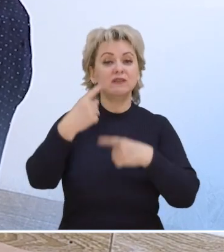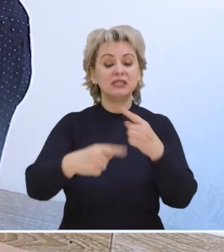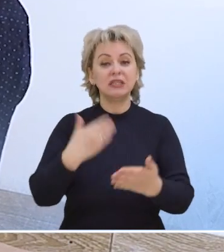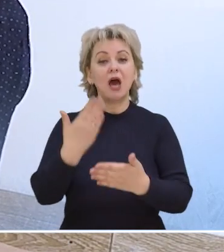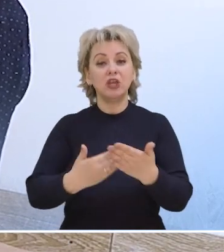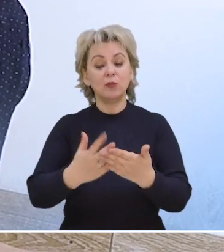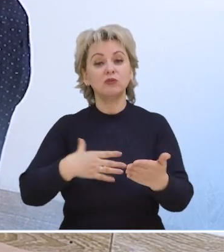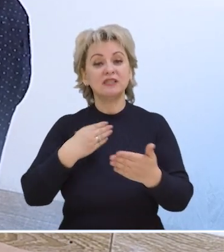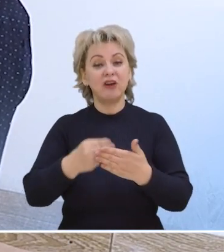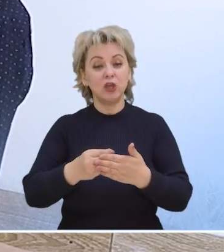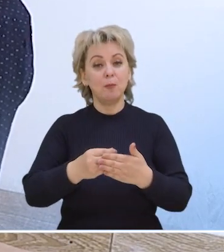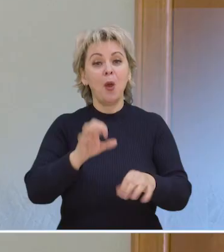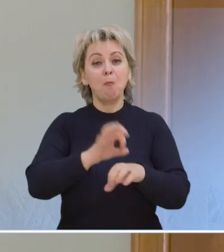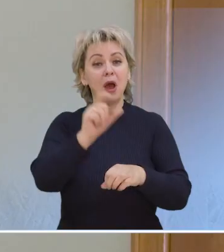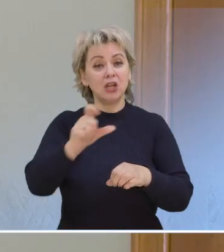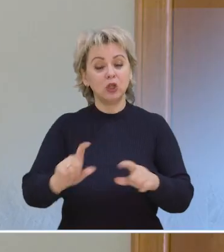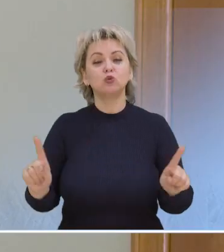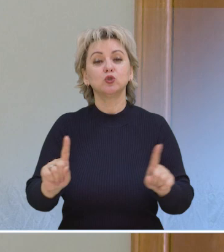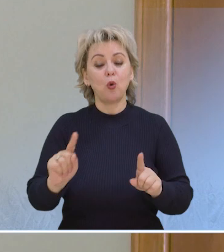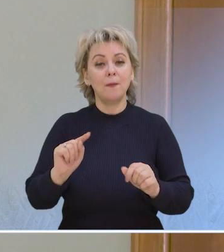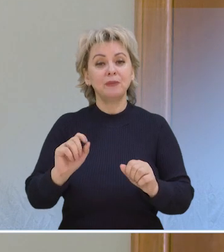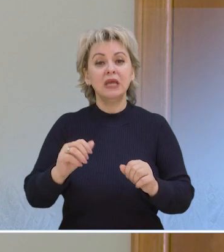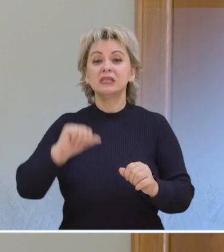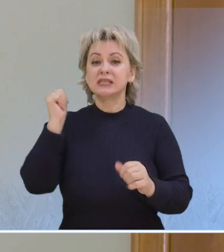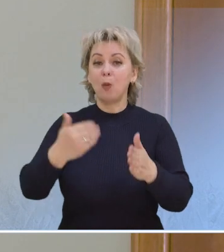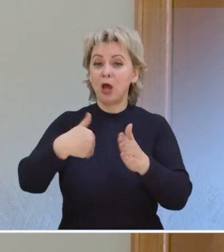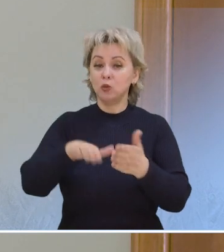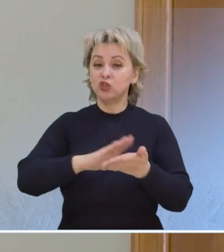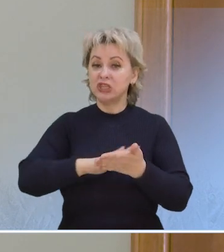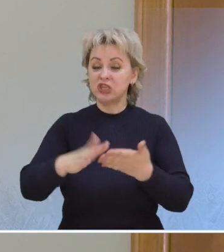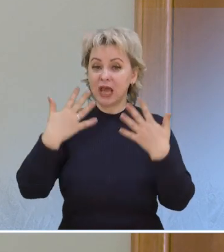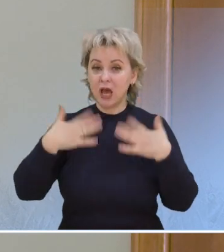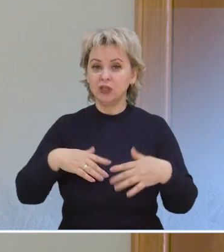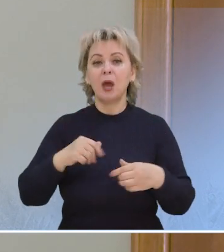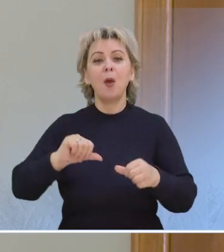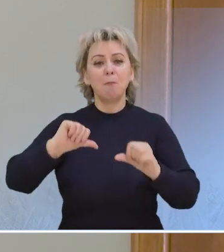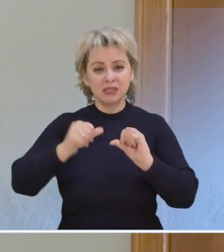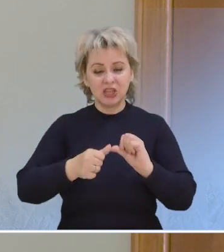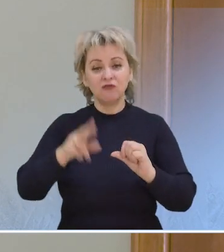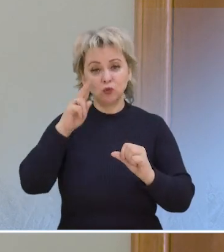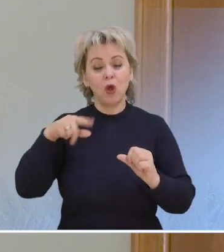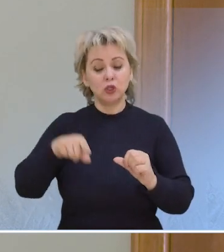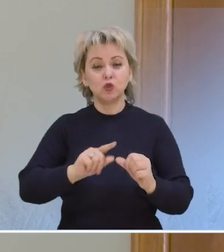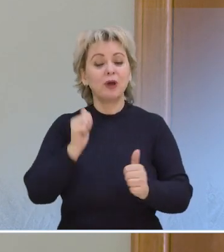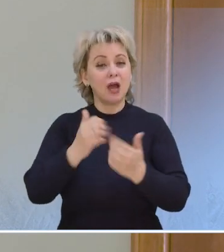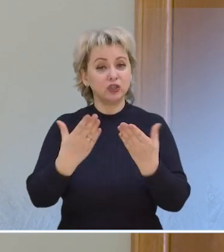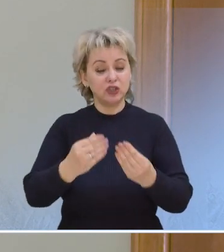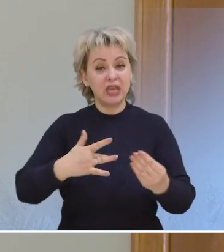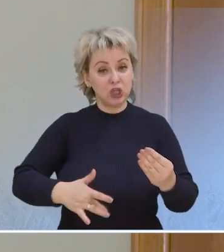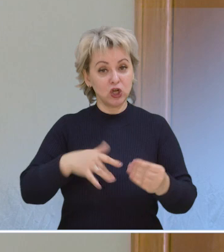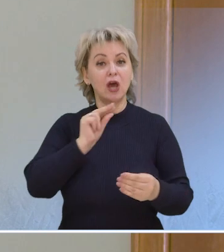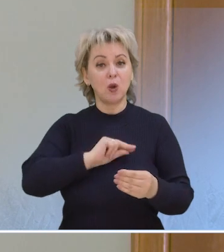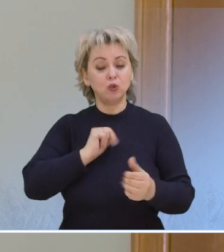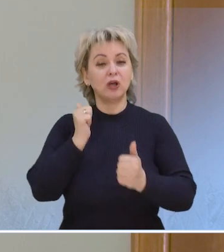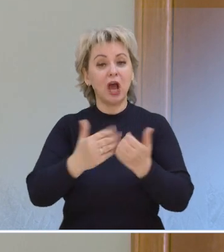знаете, всегда рекомендую своим пациентам о том, что самая лучшая чистка организма – это регулярный стул. То есть, если кишечник